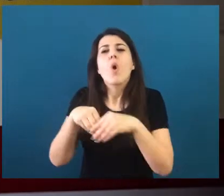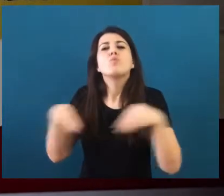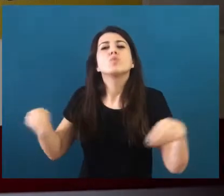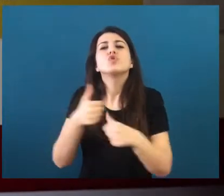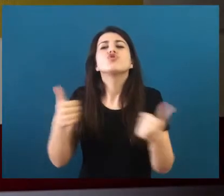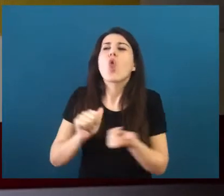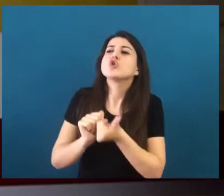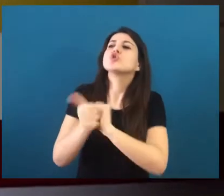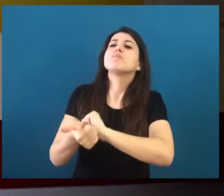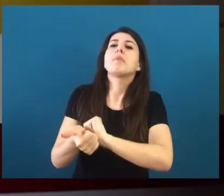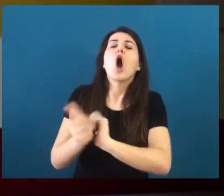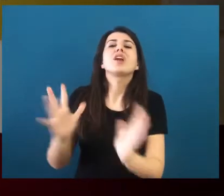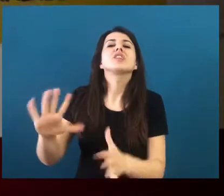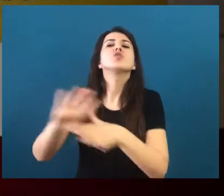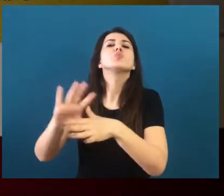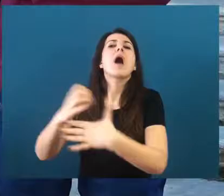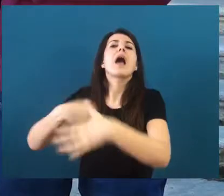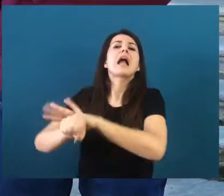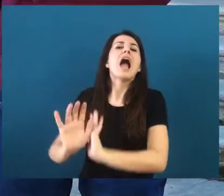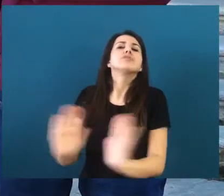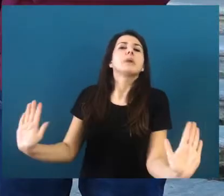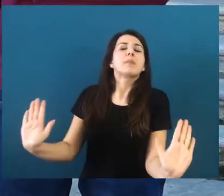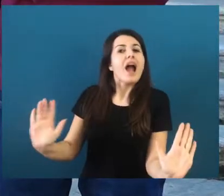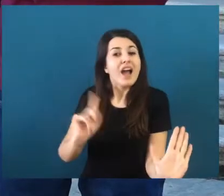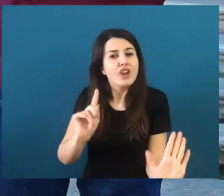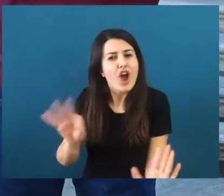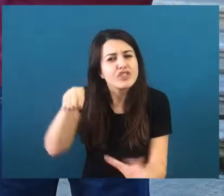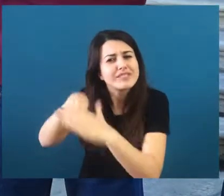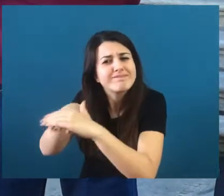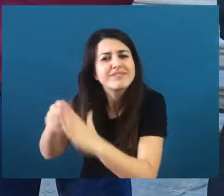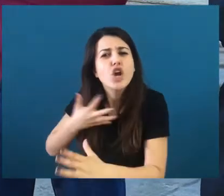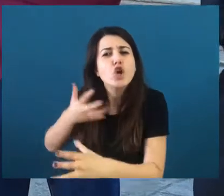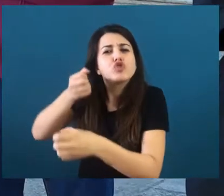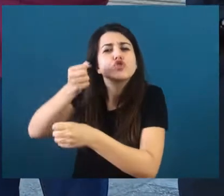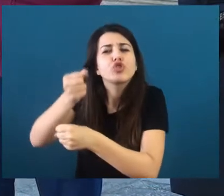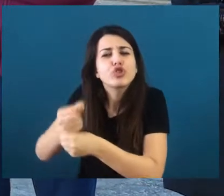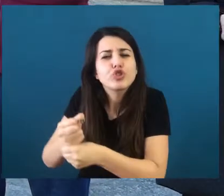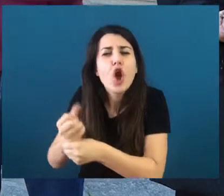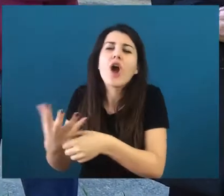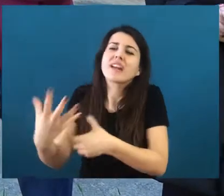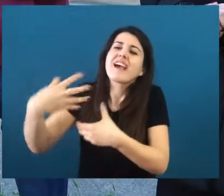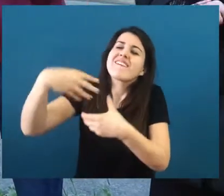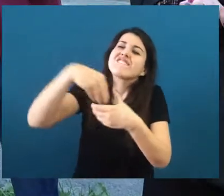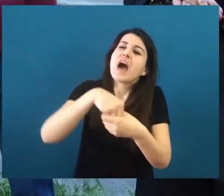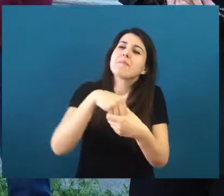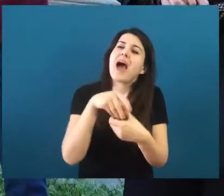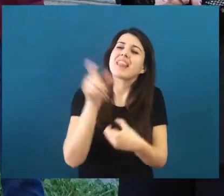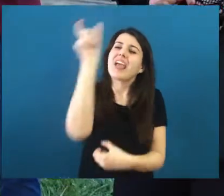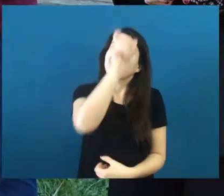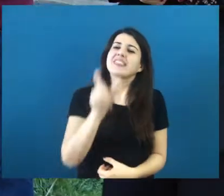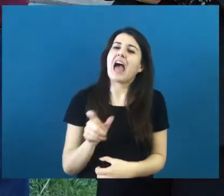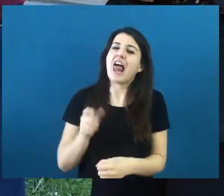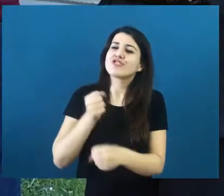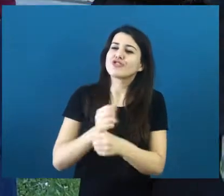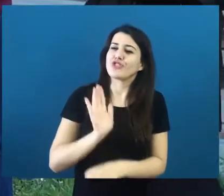un museo di tipo sportivo, di una squadra di calcio, ma vi parlo di una storia che è stata parte della storia d'Italia.